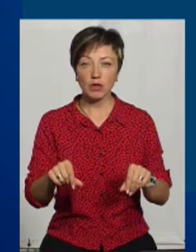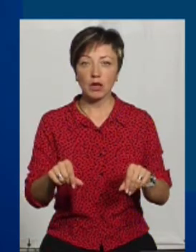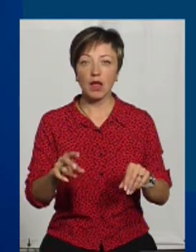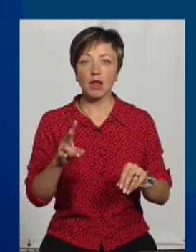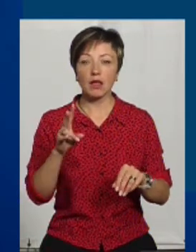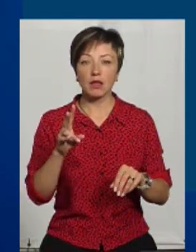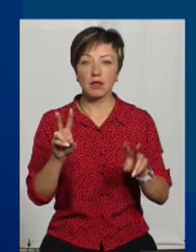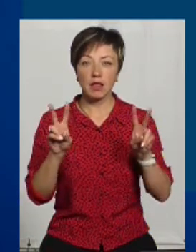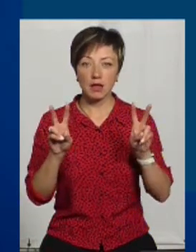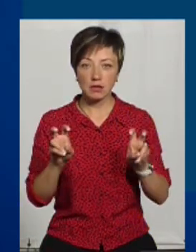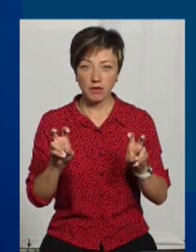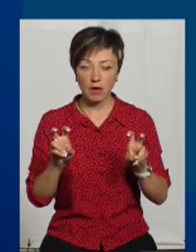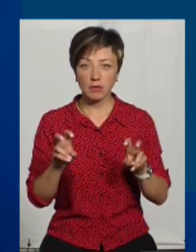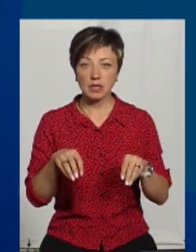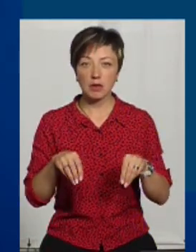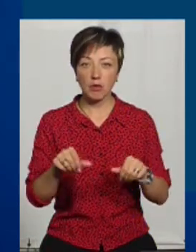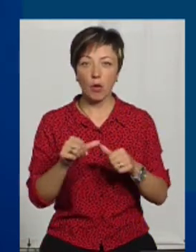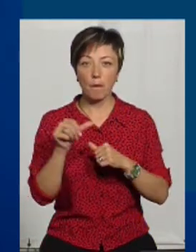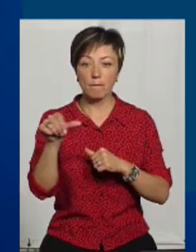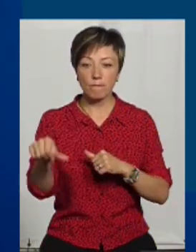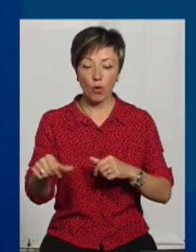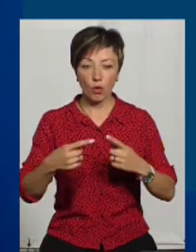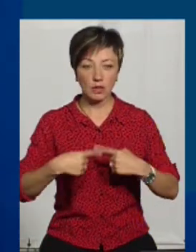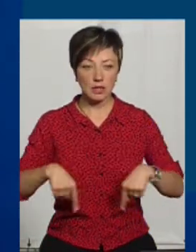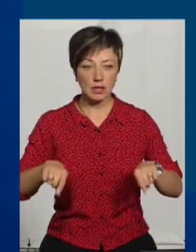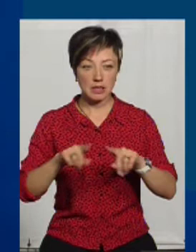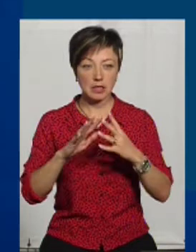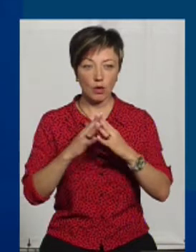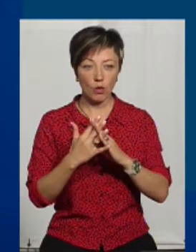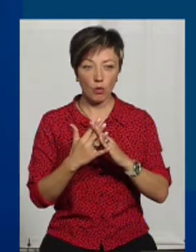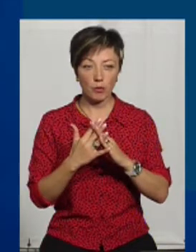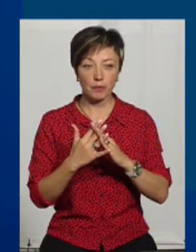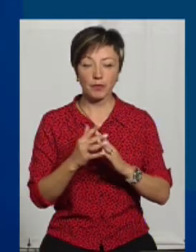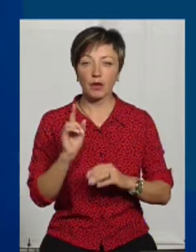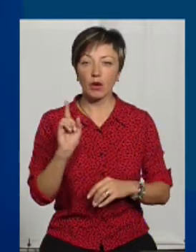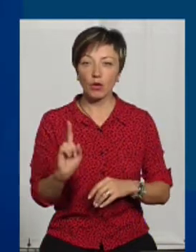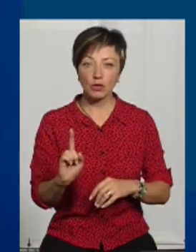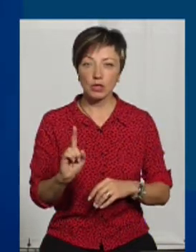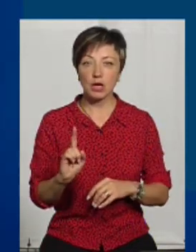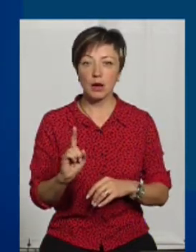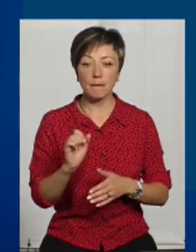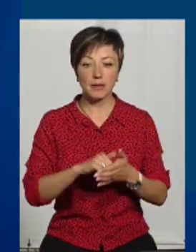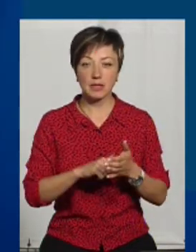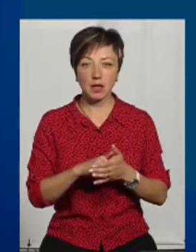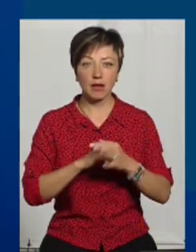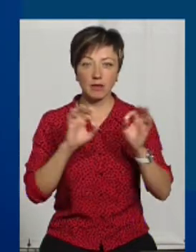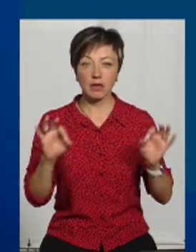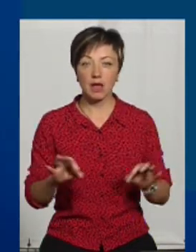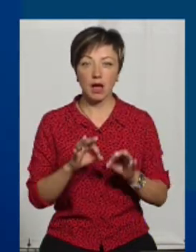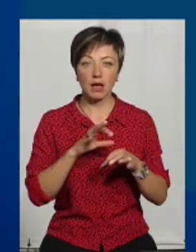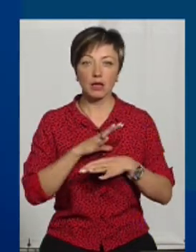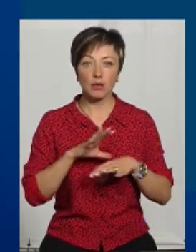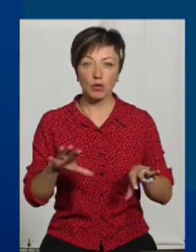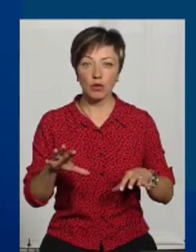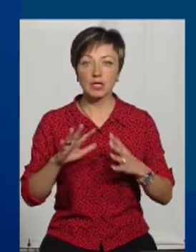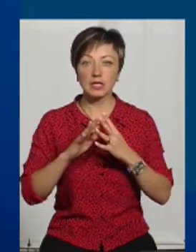назвав її землею поза населеним пунктом. Хоча зовсім підстав не було ніяких, тому що